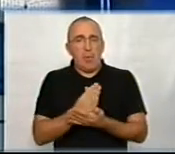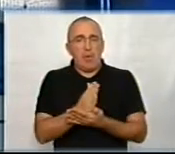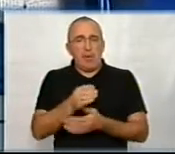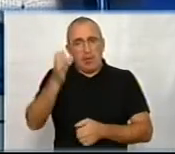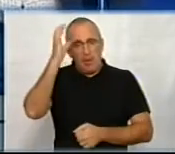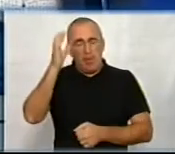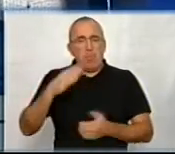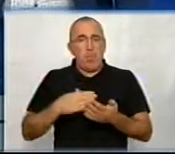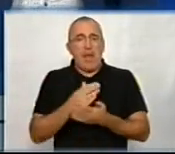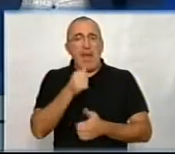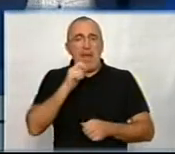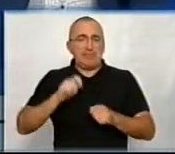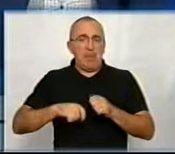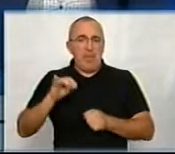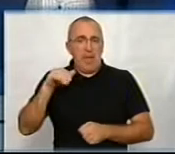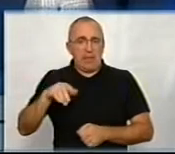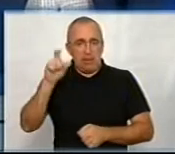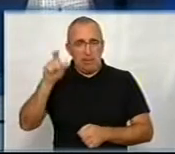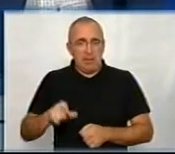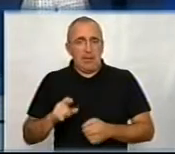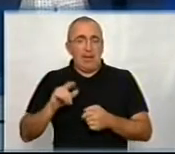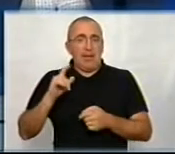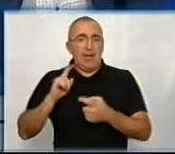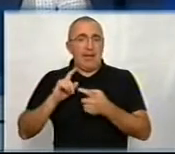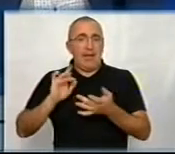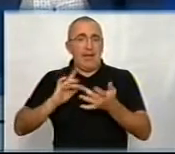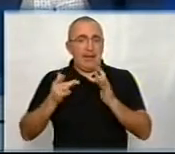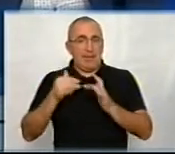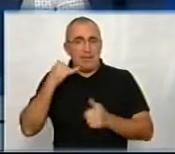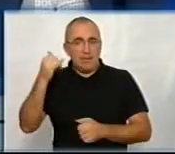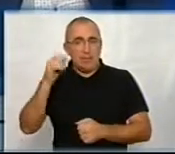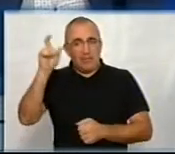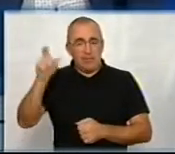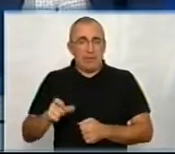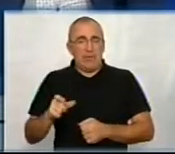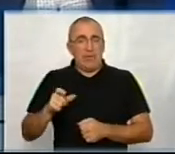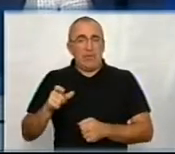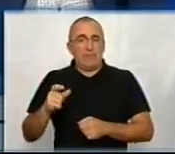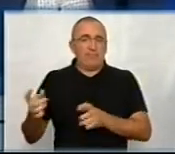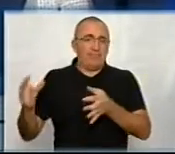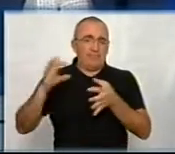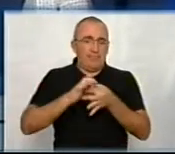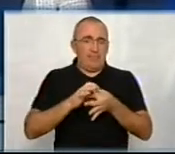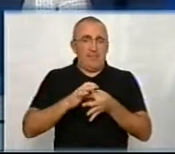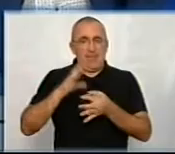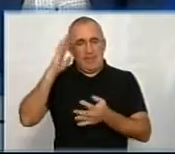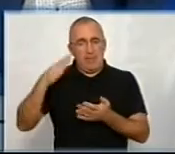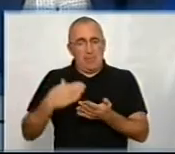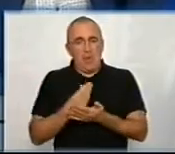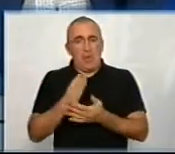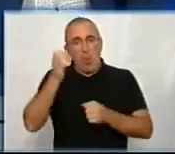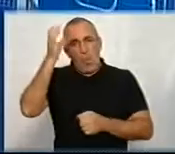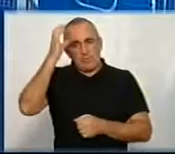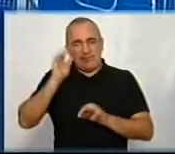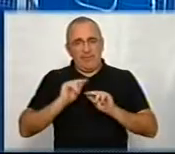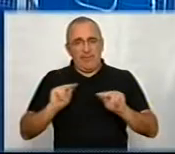експерт. Також через інтернет-зв'язок до нас приєднається Олександр Савантай, експерт інституту політичної освіти. Вітаю вас, ми починаємо.